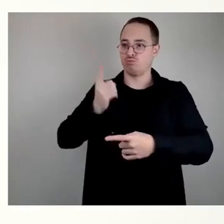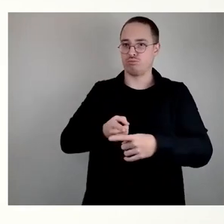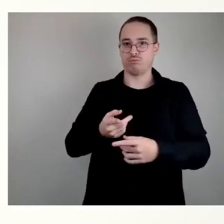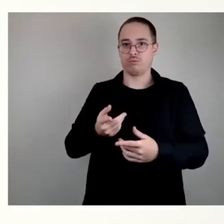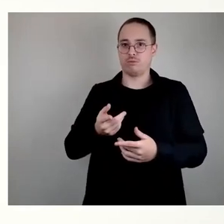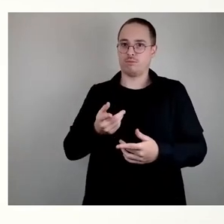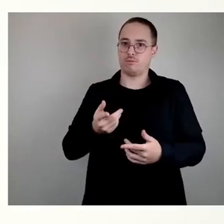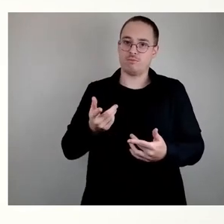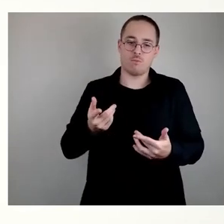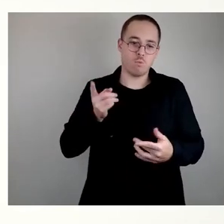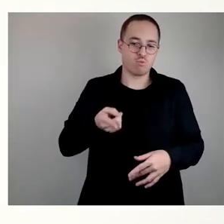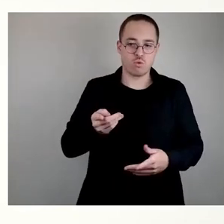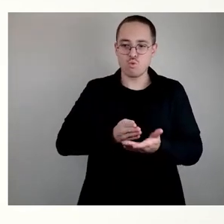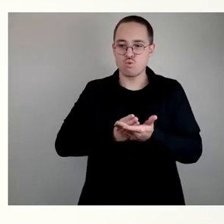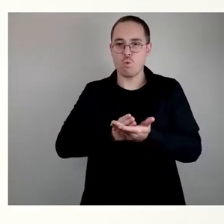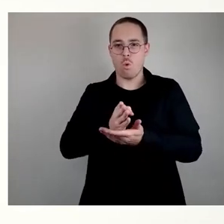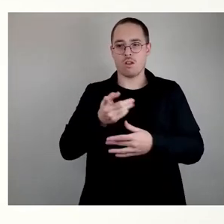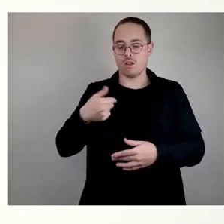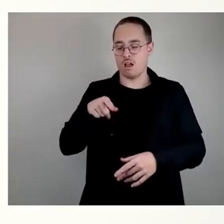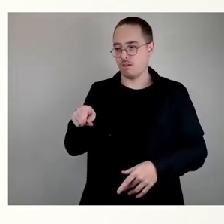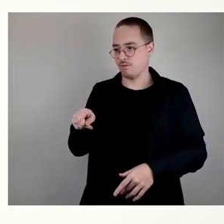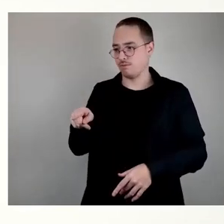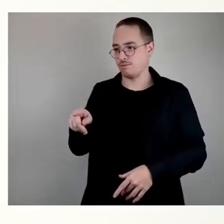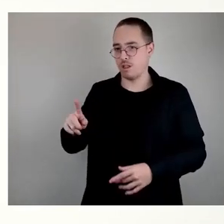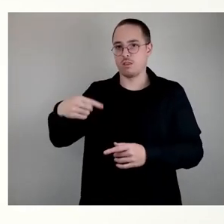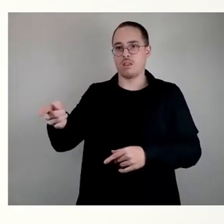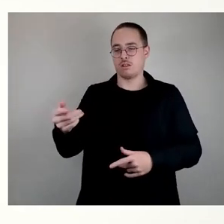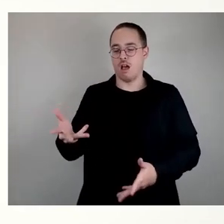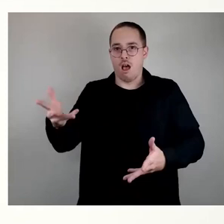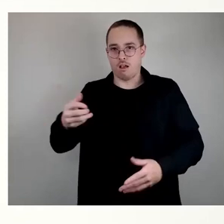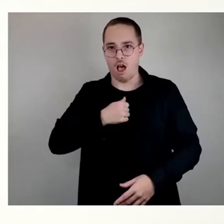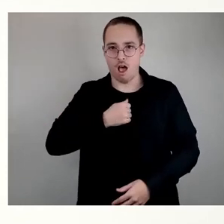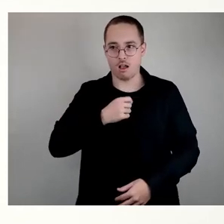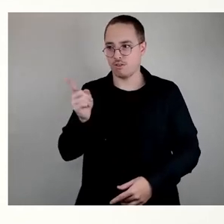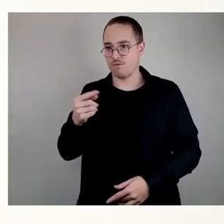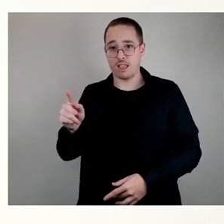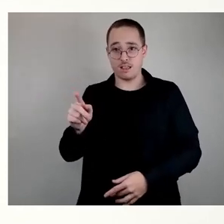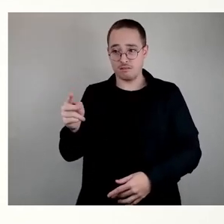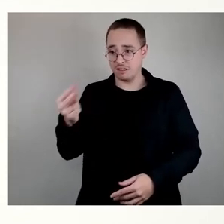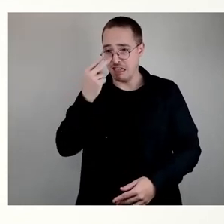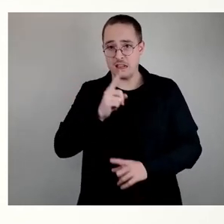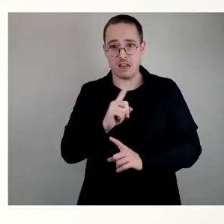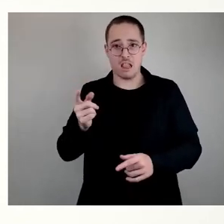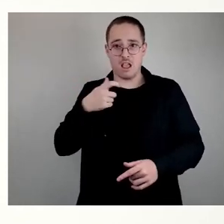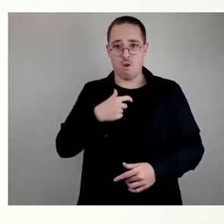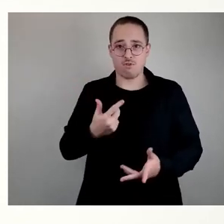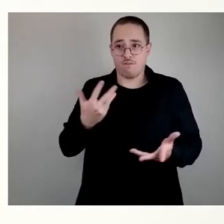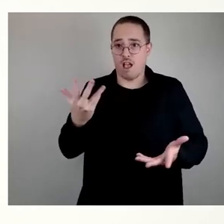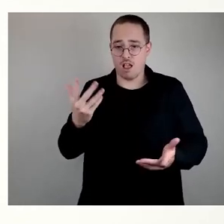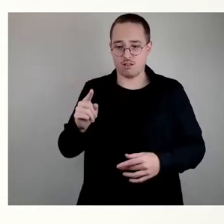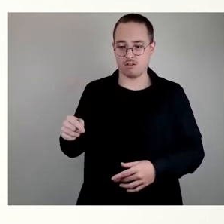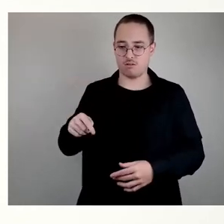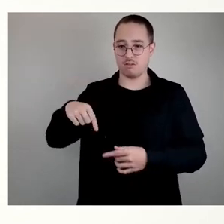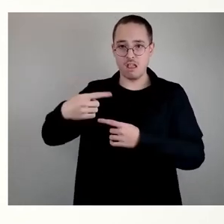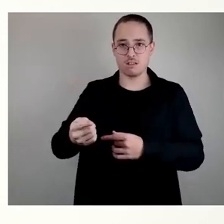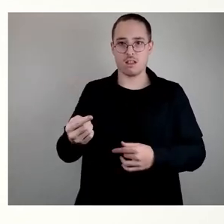Angst haben muss, dass ihn jemanden übersieht. Also es gibt für die Sicherheit von Radfahrern keinen Mehrwert, wenn er auf dem Gehweg gefahren wird. Zumal